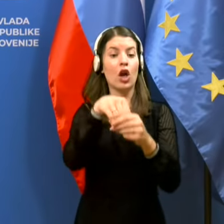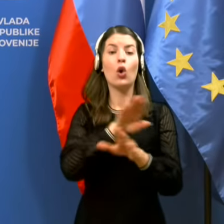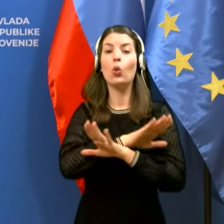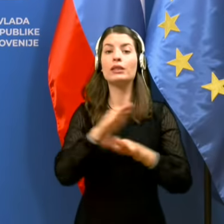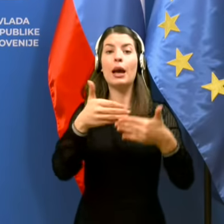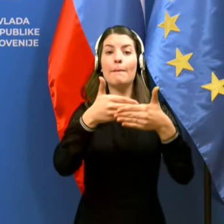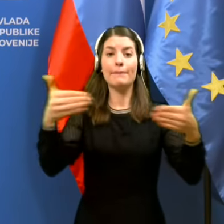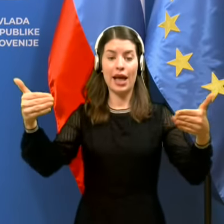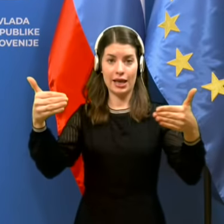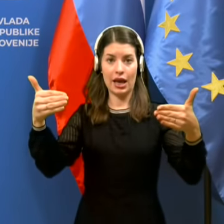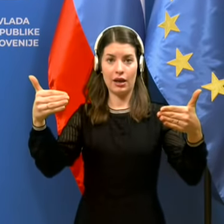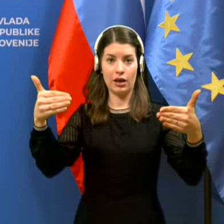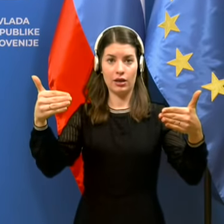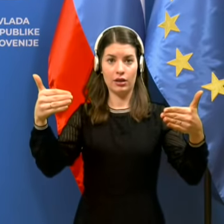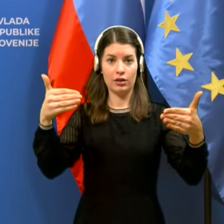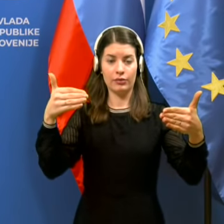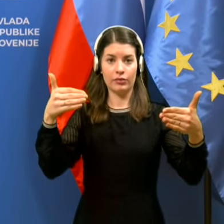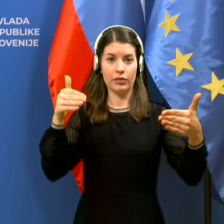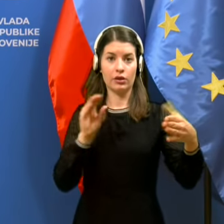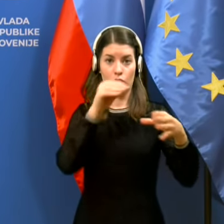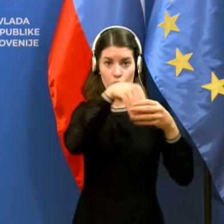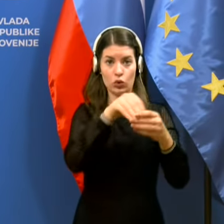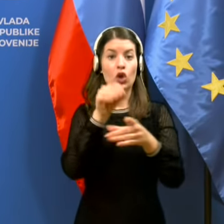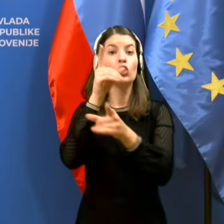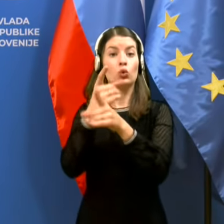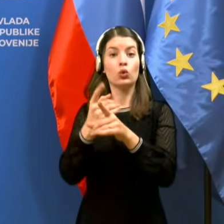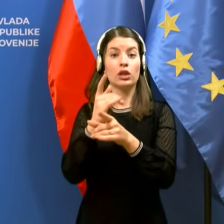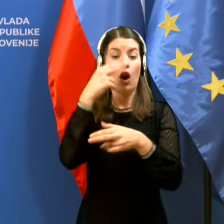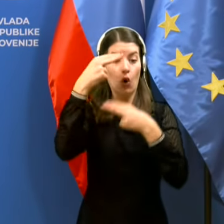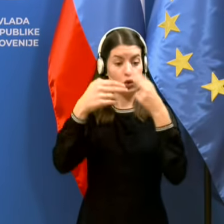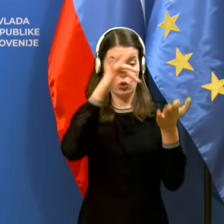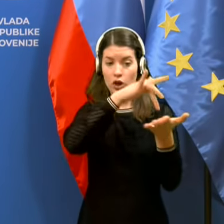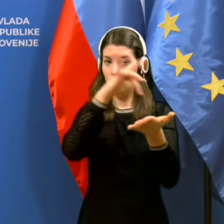prehodih z Republiko Slovenijo in tudi na kontrolnih točkah.